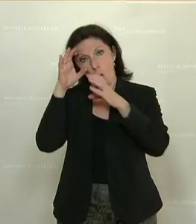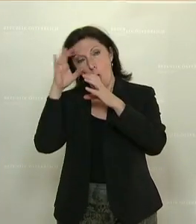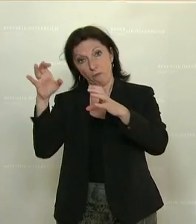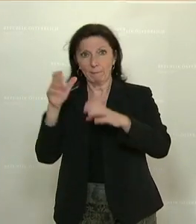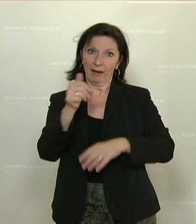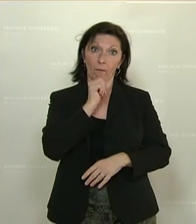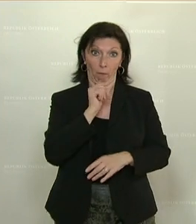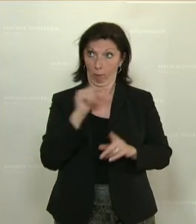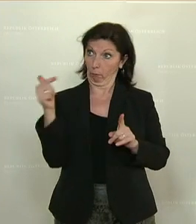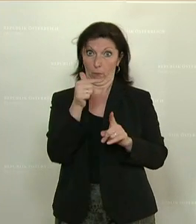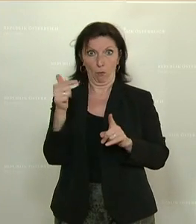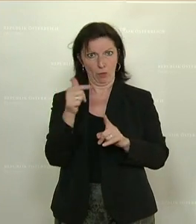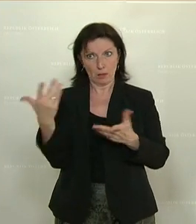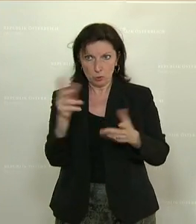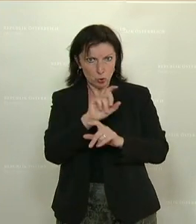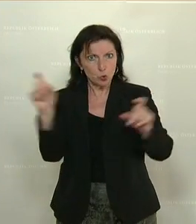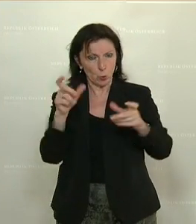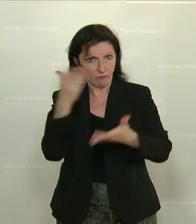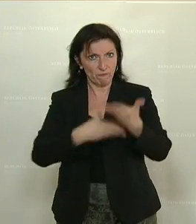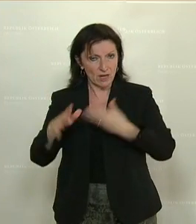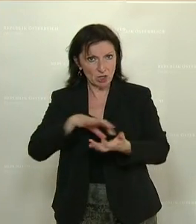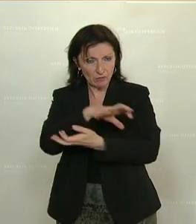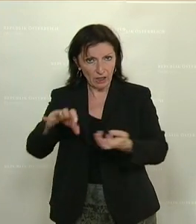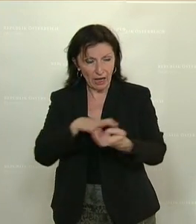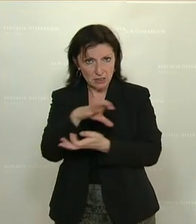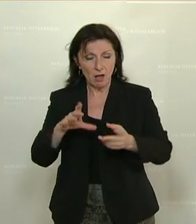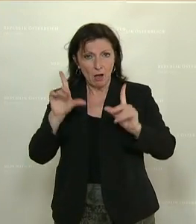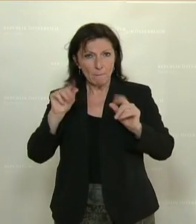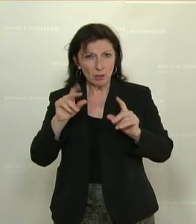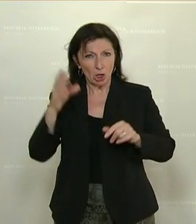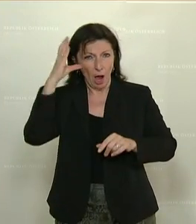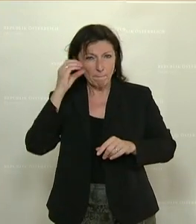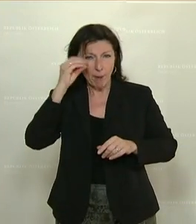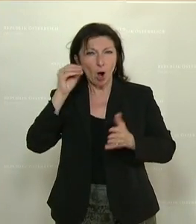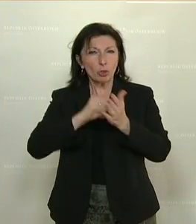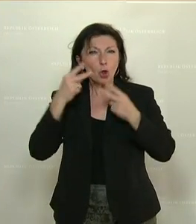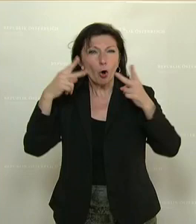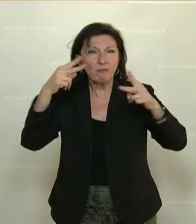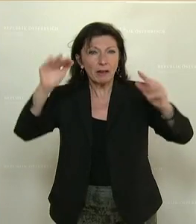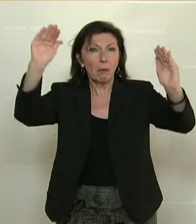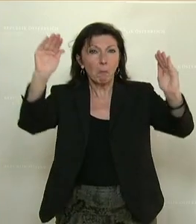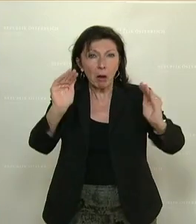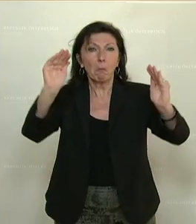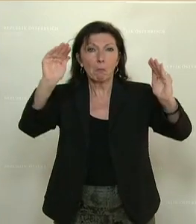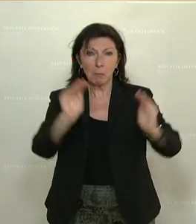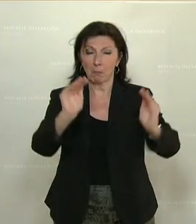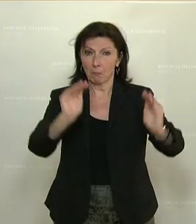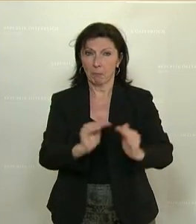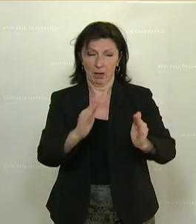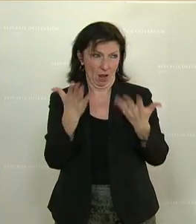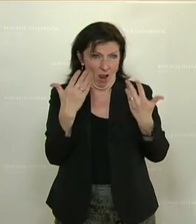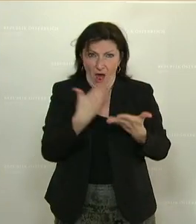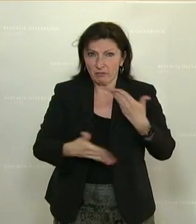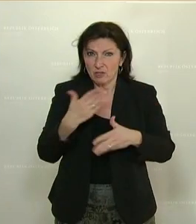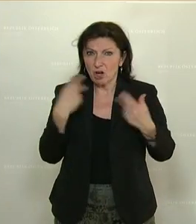und Grünen verursachte Wirtschaftskrise wird das Bauernsterben noch weiter anheizen. Die landwirtschaftlichen